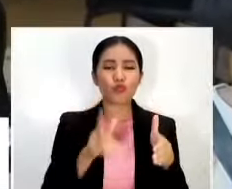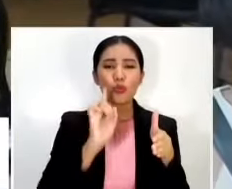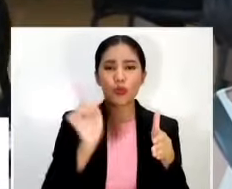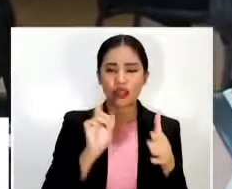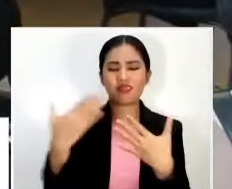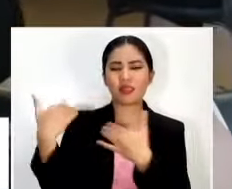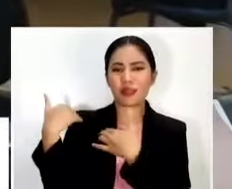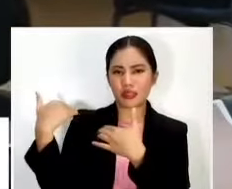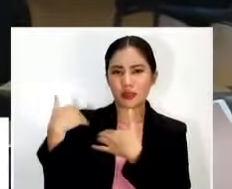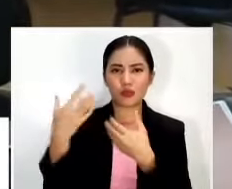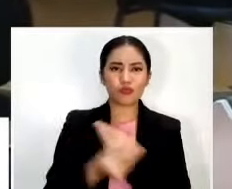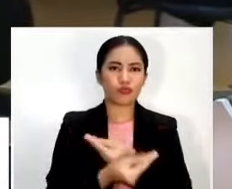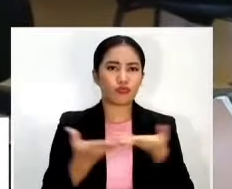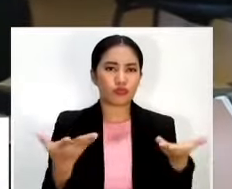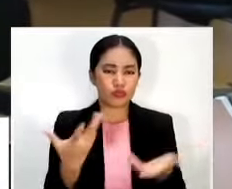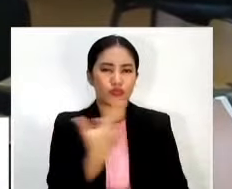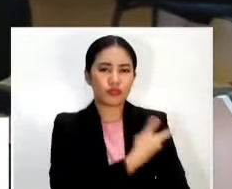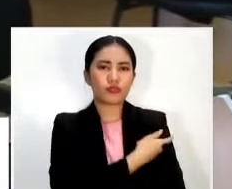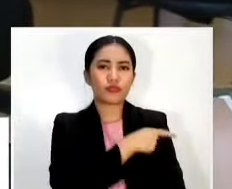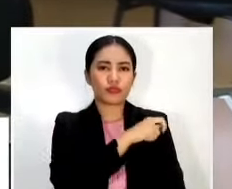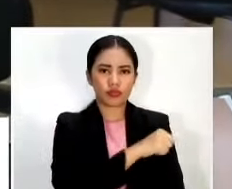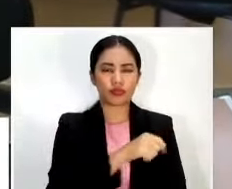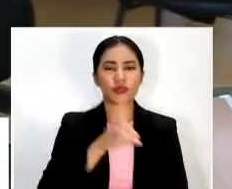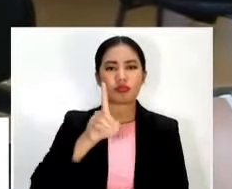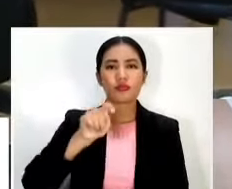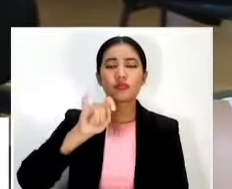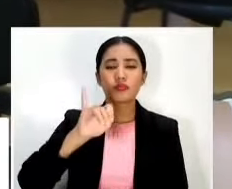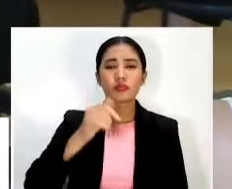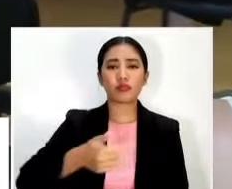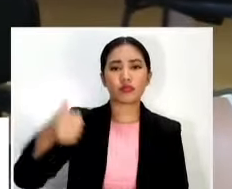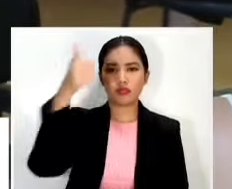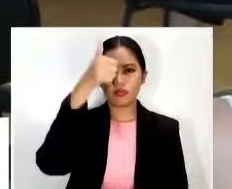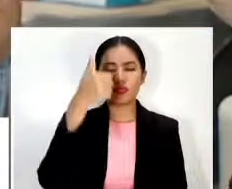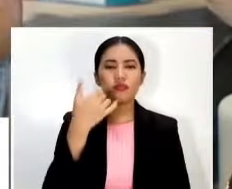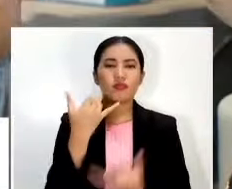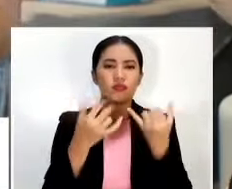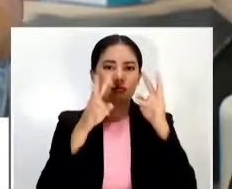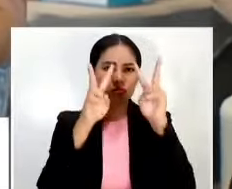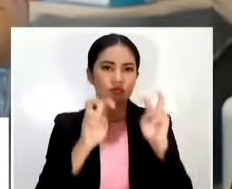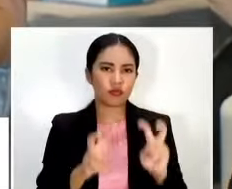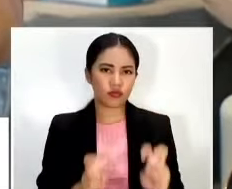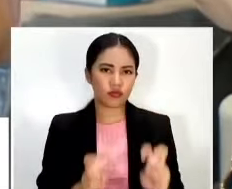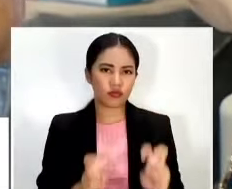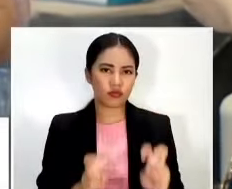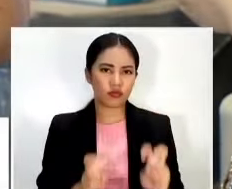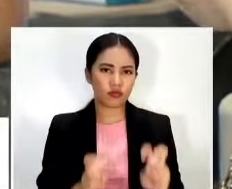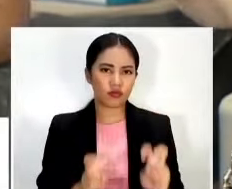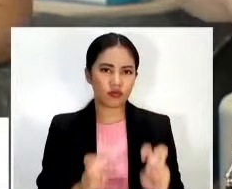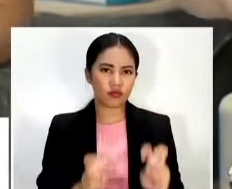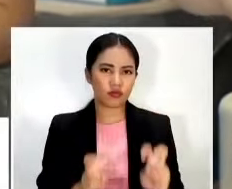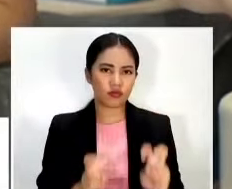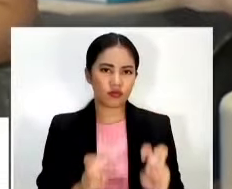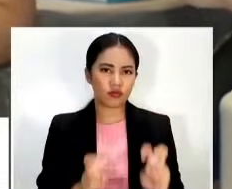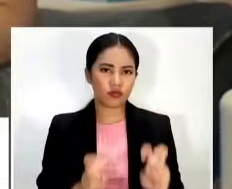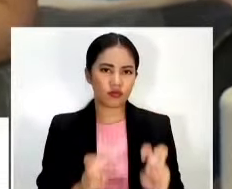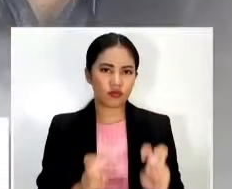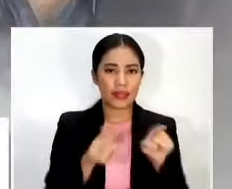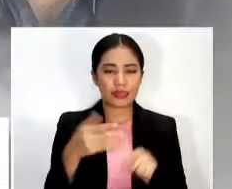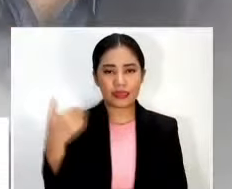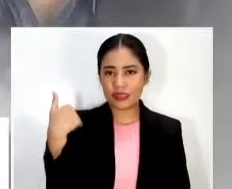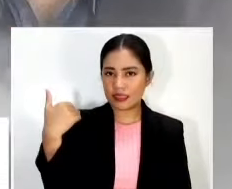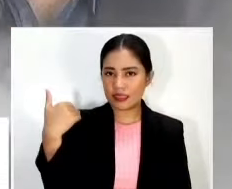ayon naman kay trade secretary lopez pinag-aaralan na ang mga panukalang ito pero hindi ito pwedeng gawing mandatory